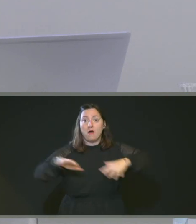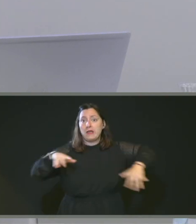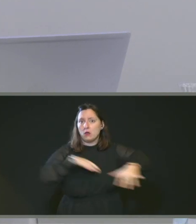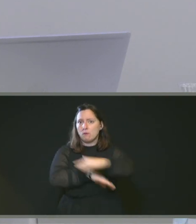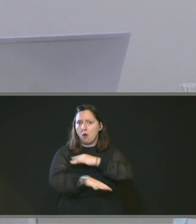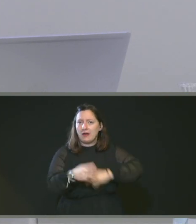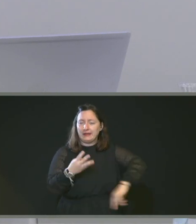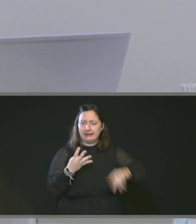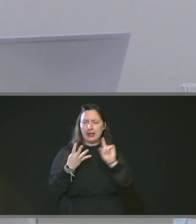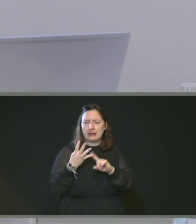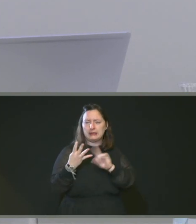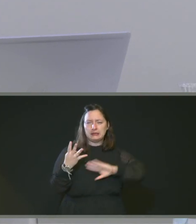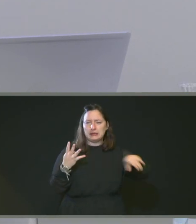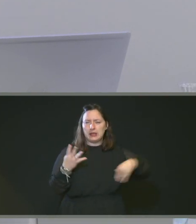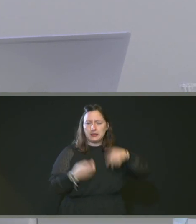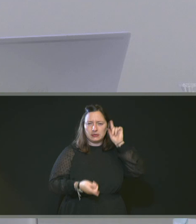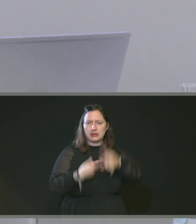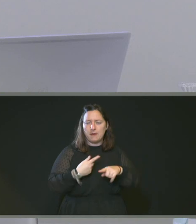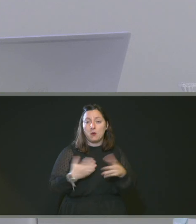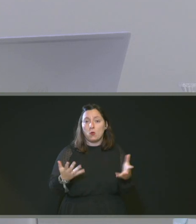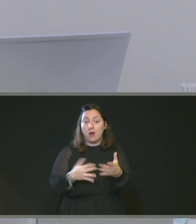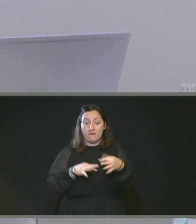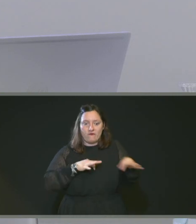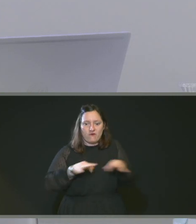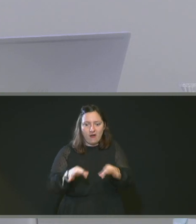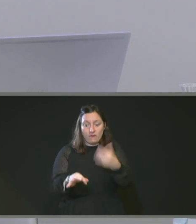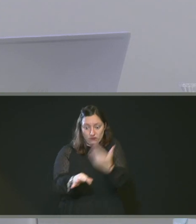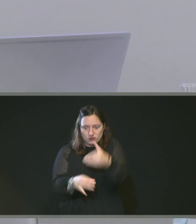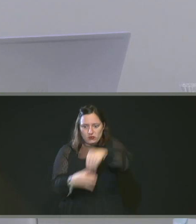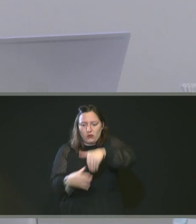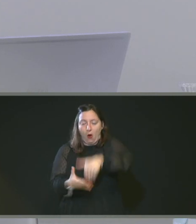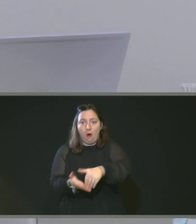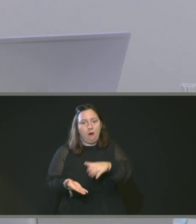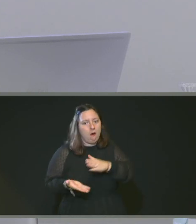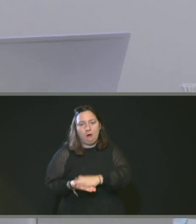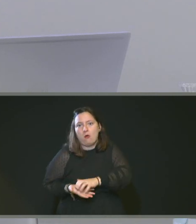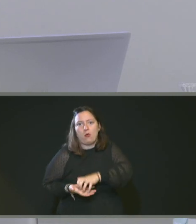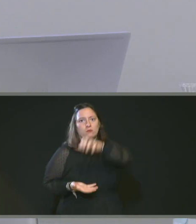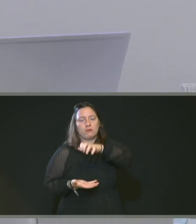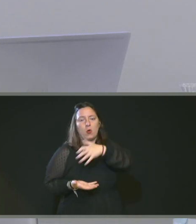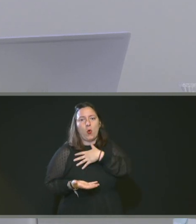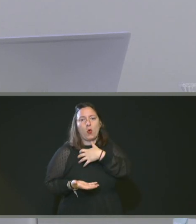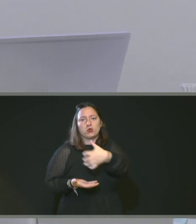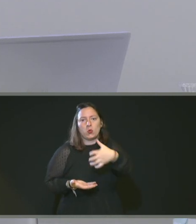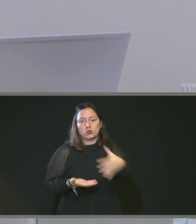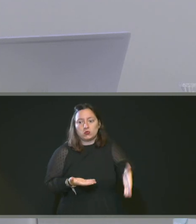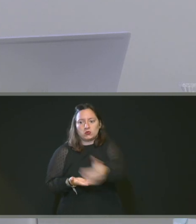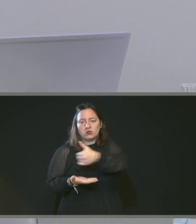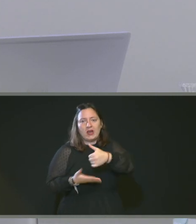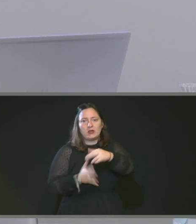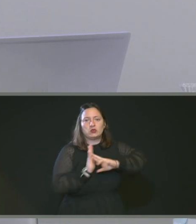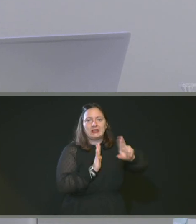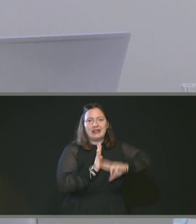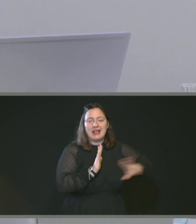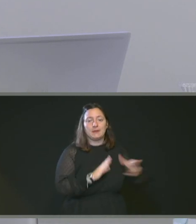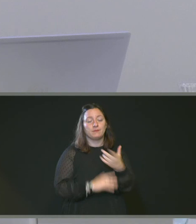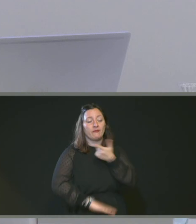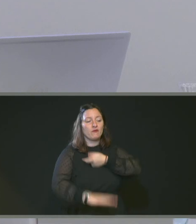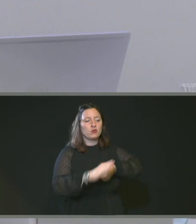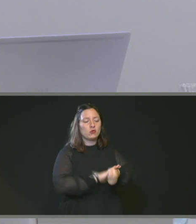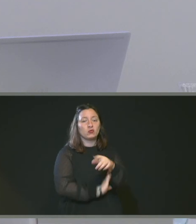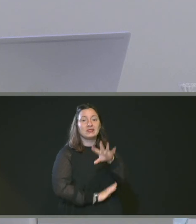fleuves comme ressources industrielles. Donc, il vous est proposé d'attribuer à l'Université de Rouen-Normandie une subvention de 5 000 euros